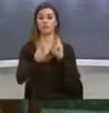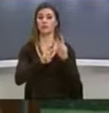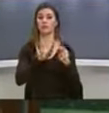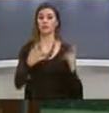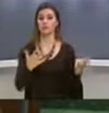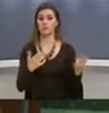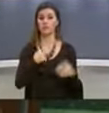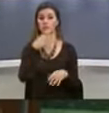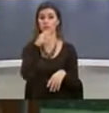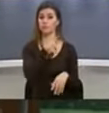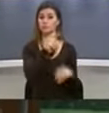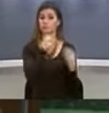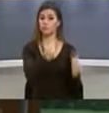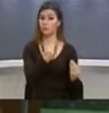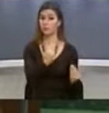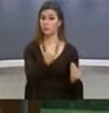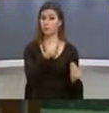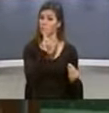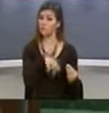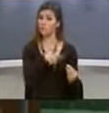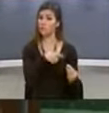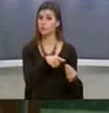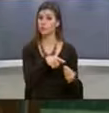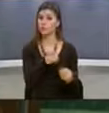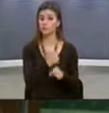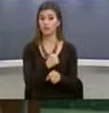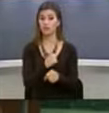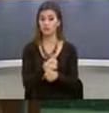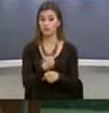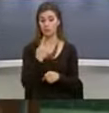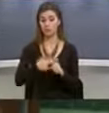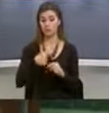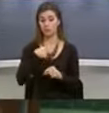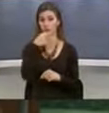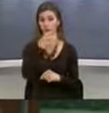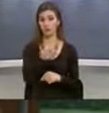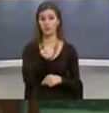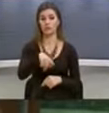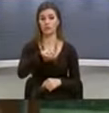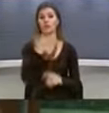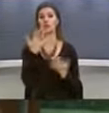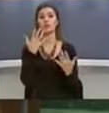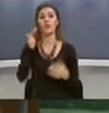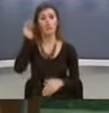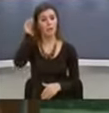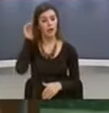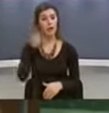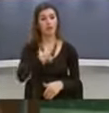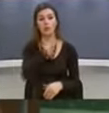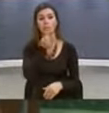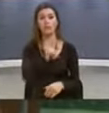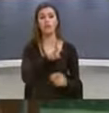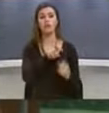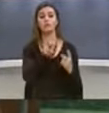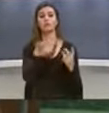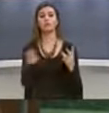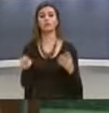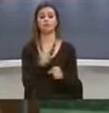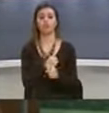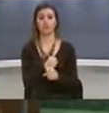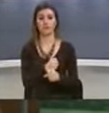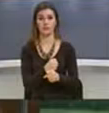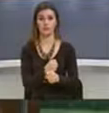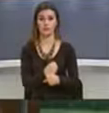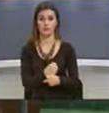sa është kjo etike dhe morale, dhe pytja ka qenë Kry Ministrit, sa prej Ministrave të tuk kanë ma shumë se një vend të pune, ndërsa